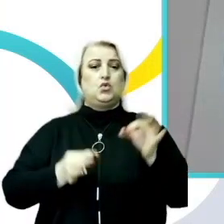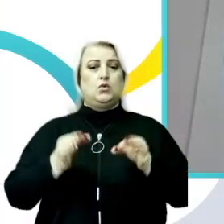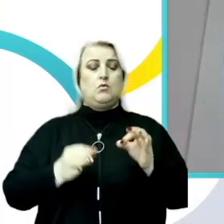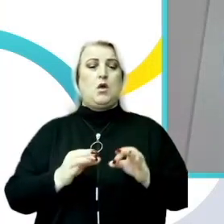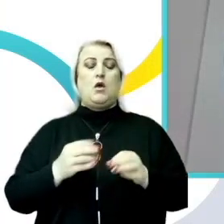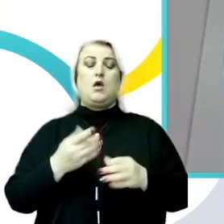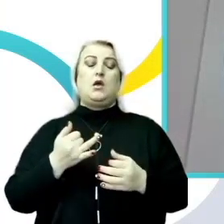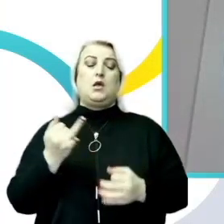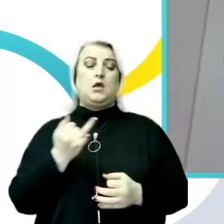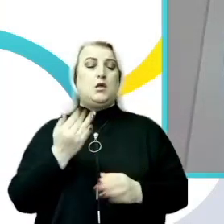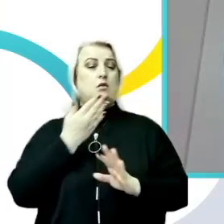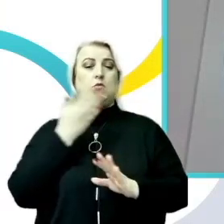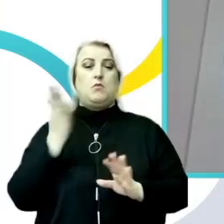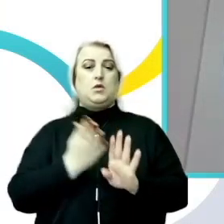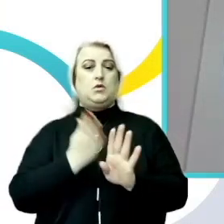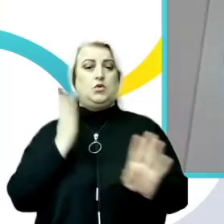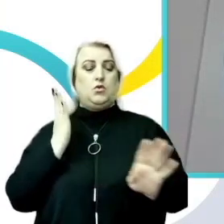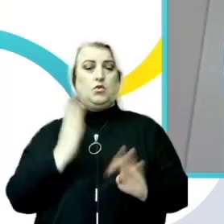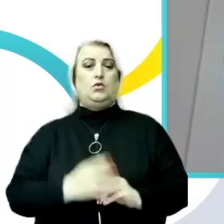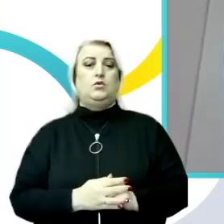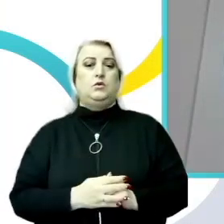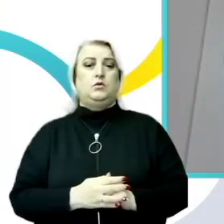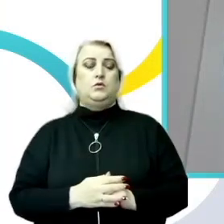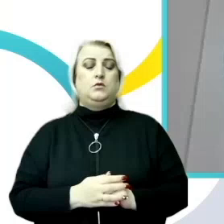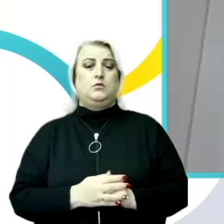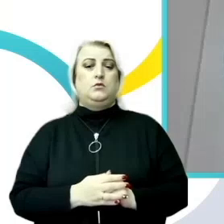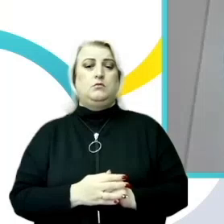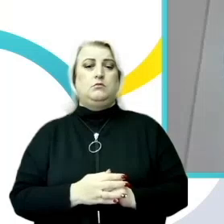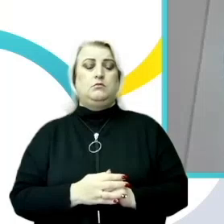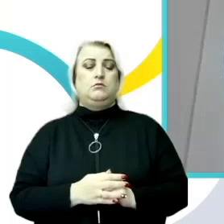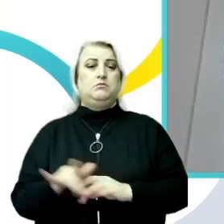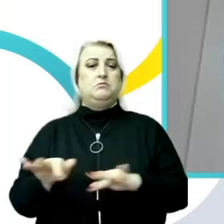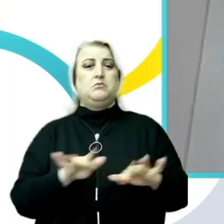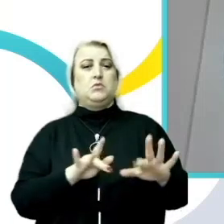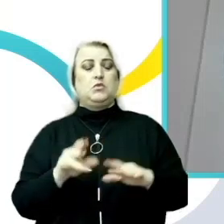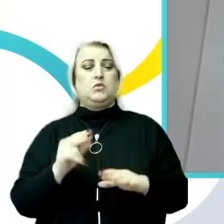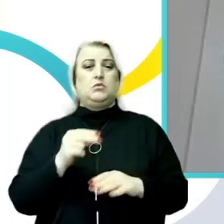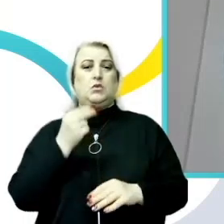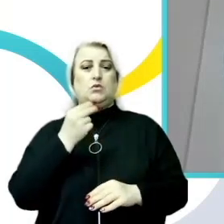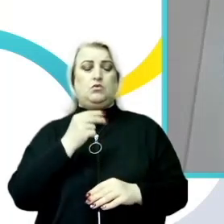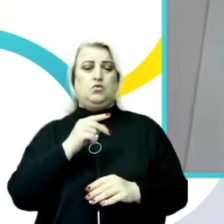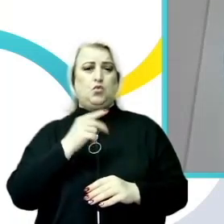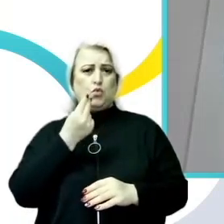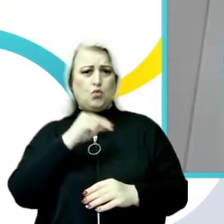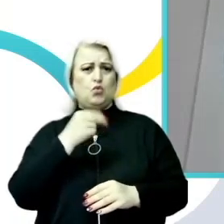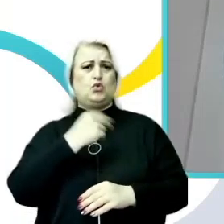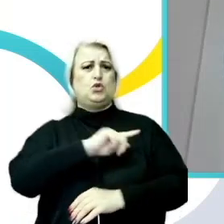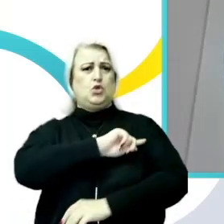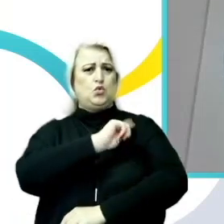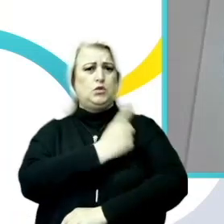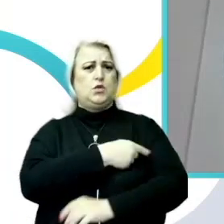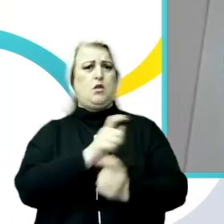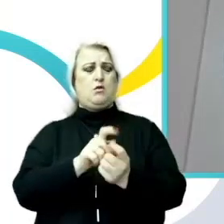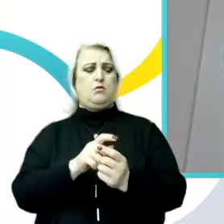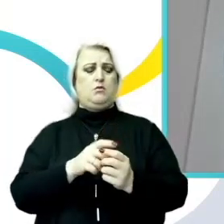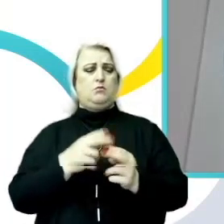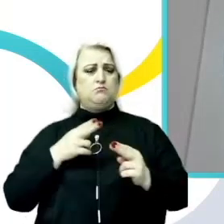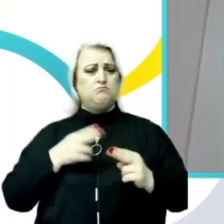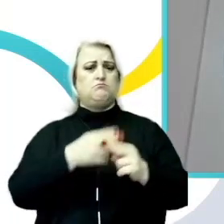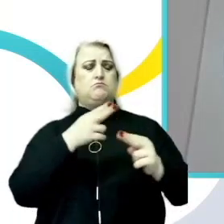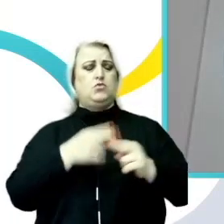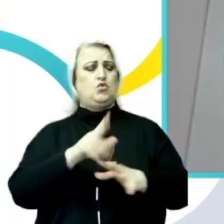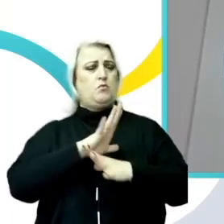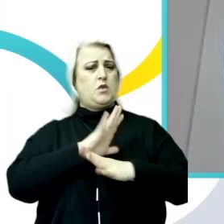ultimul rând, inițiative de fortificare combaterii hărțuirii sexuale,